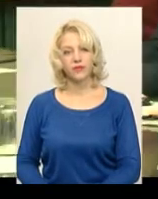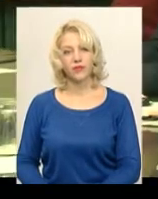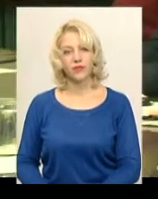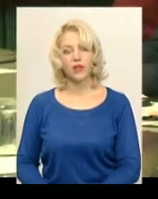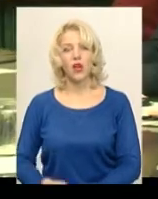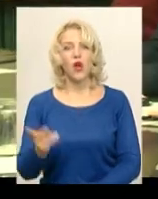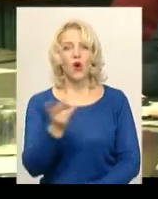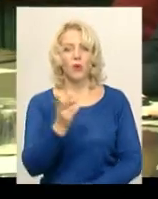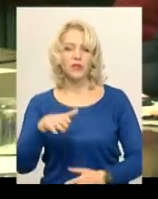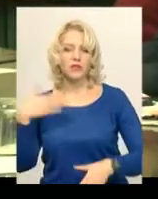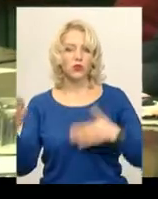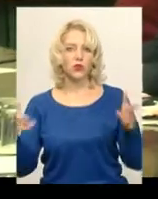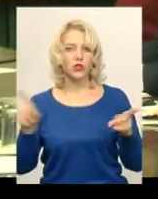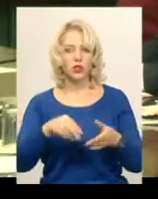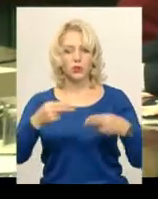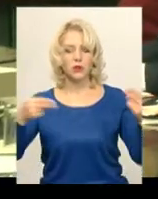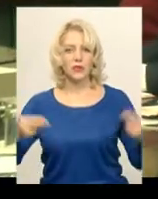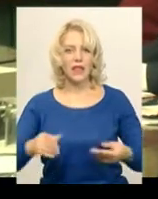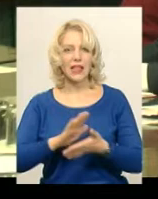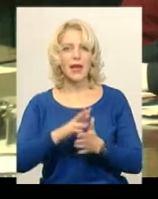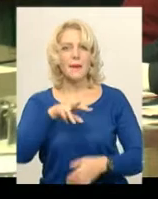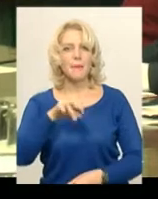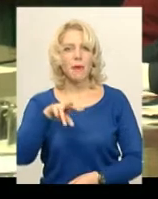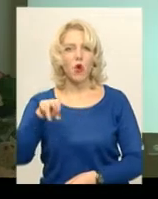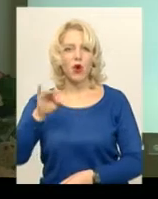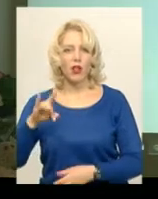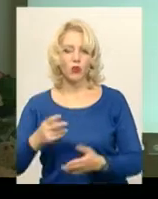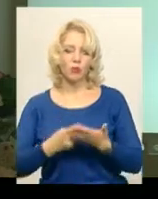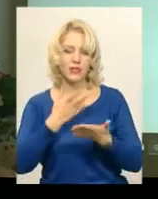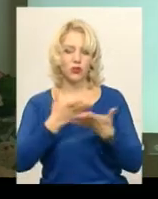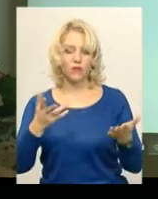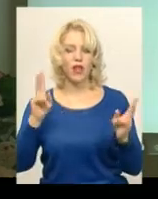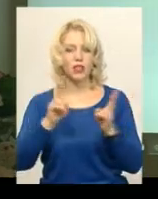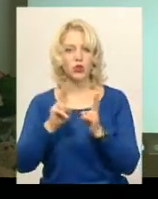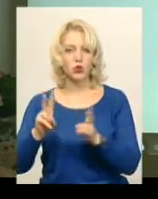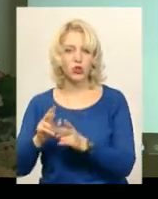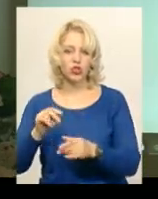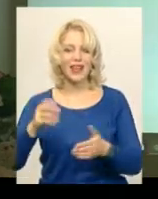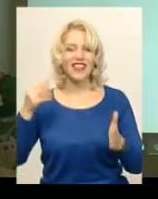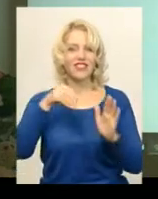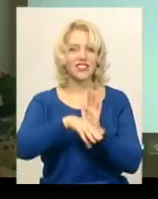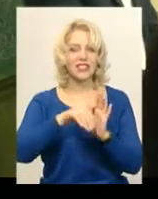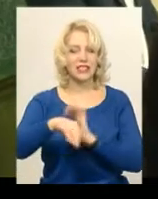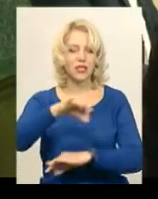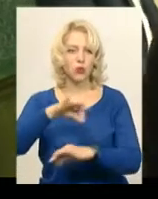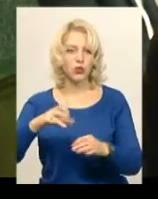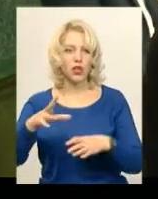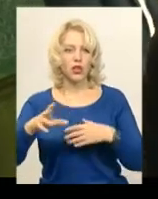Обі дві сторони, що підписали меморандум, презентували на зустрічі інвестиційні проекти та обговорили питання співпраці.